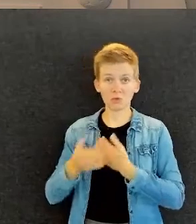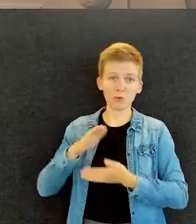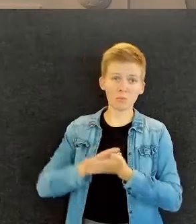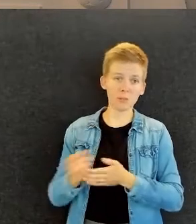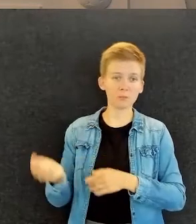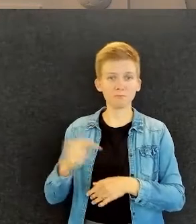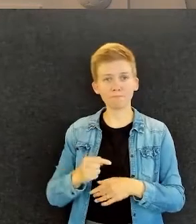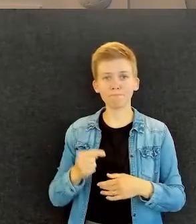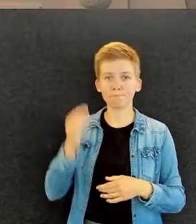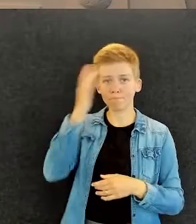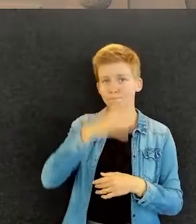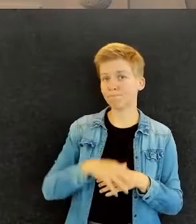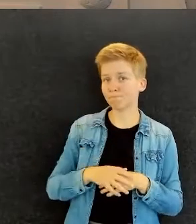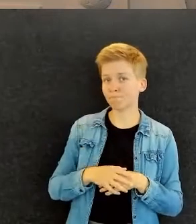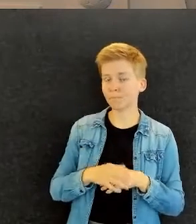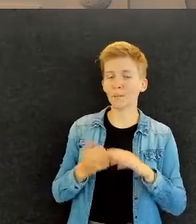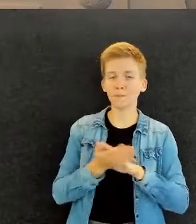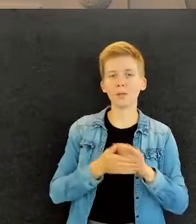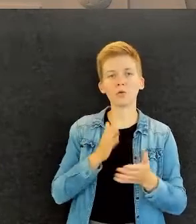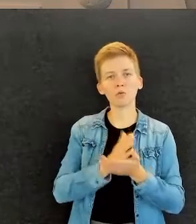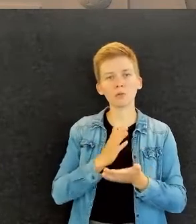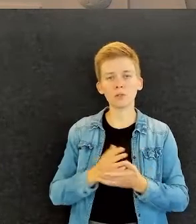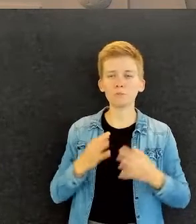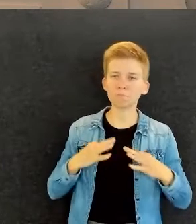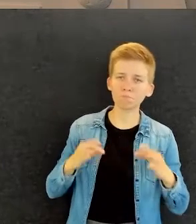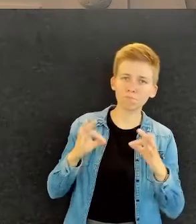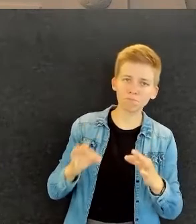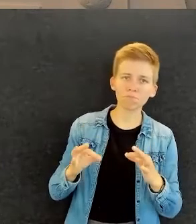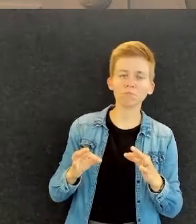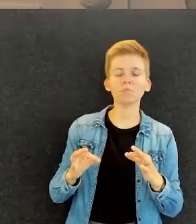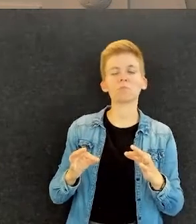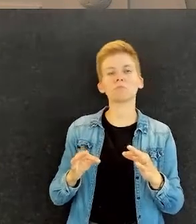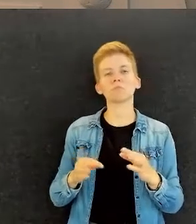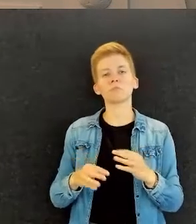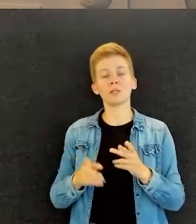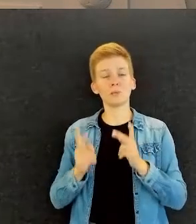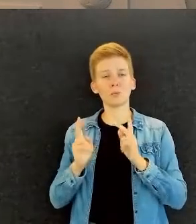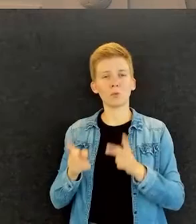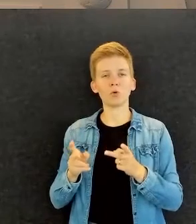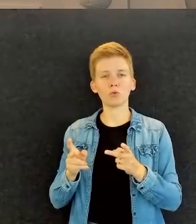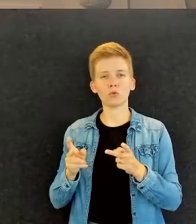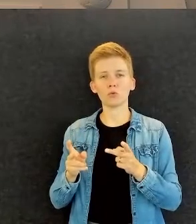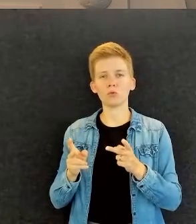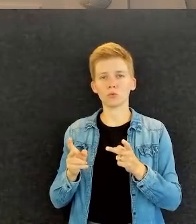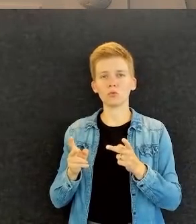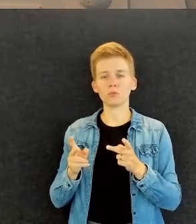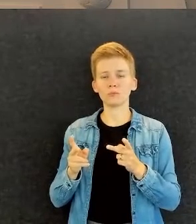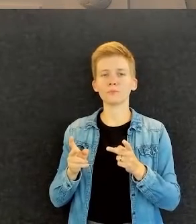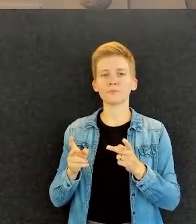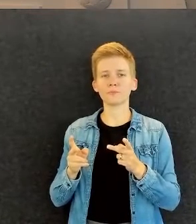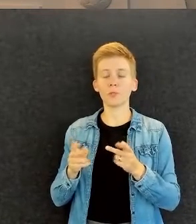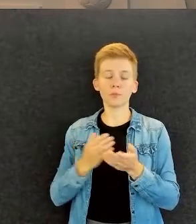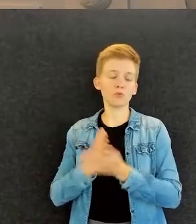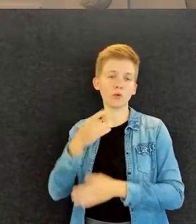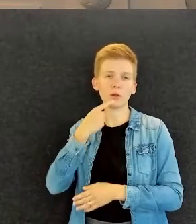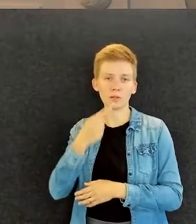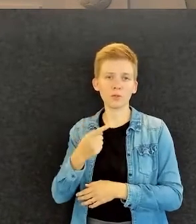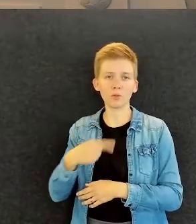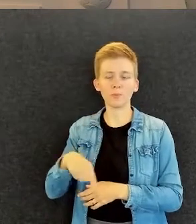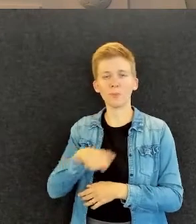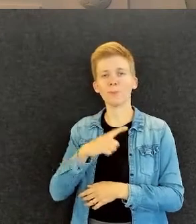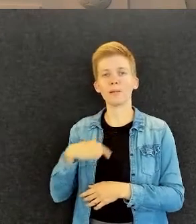Että kun ne perusasiat on kunnossa. sitten myös sellainen, että... En täytyy ihan suoraan sanoa, että meillä se